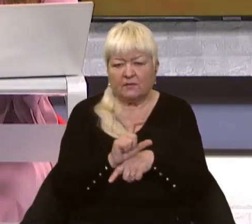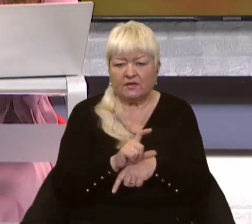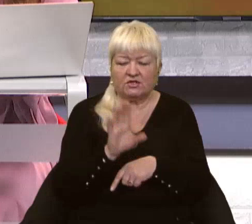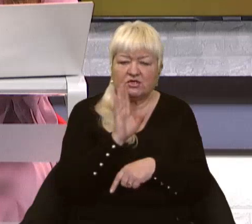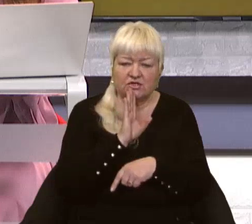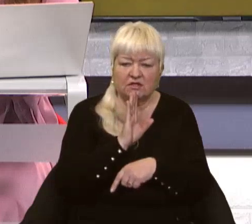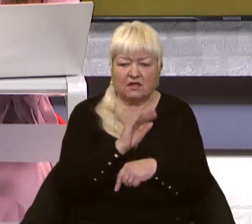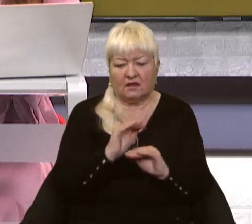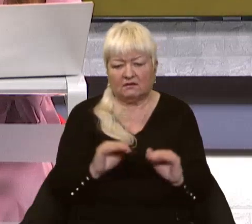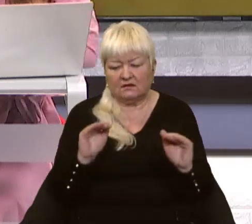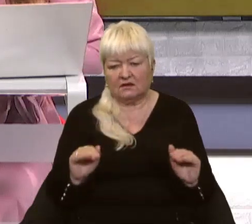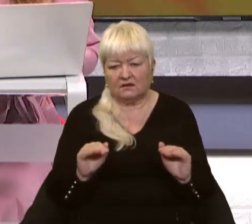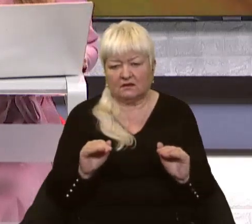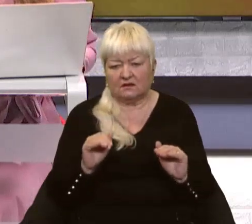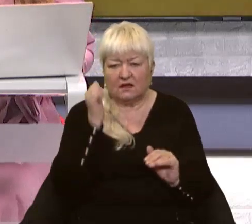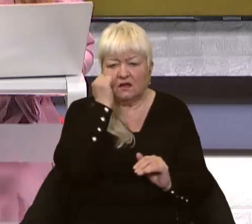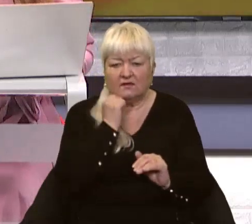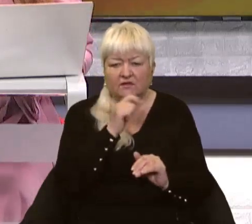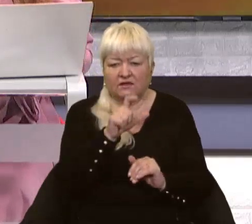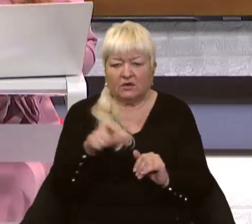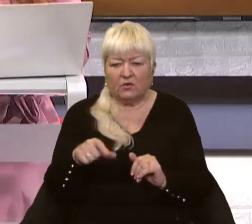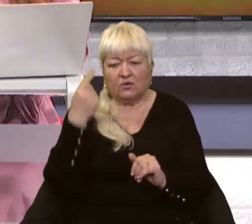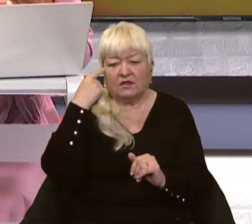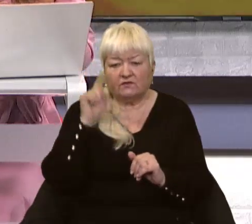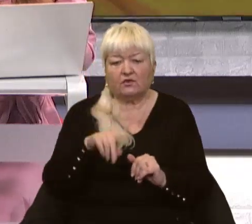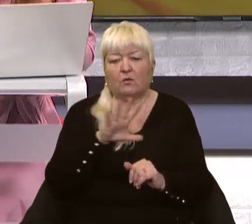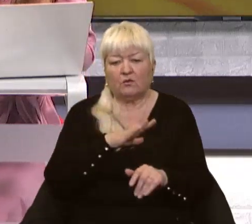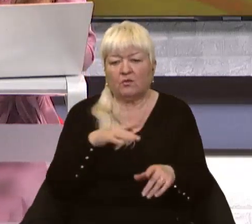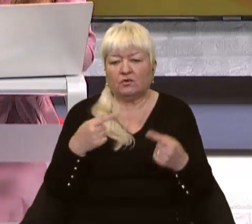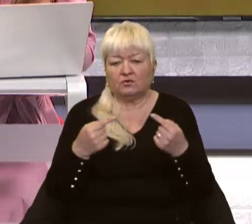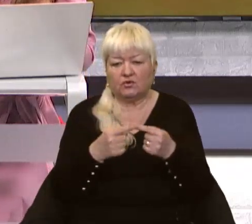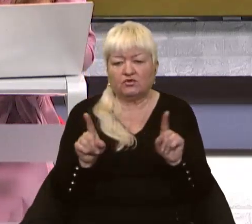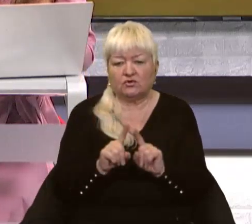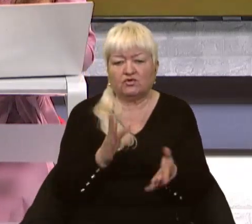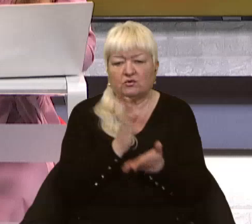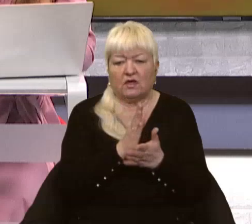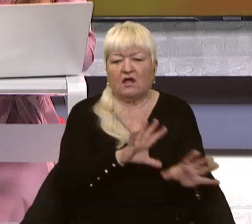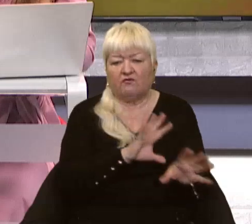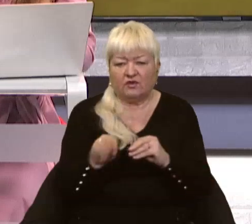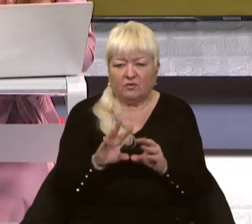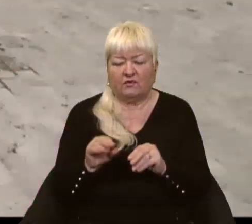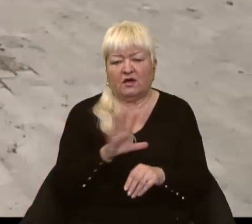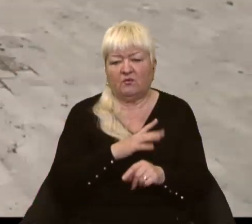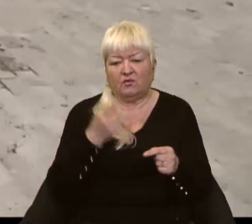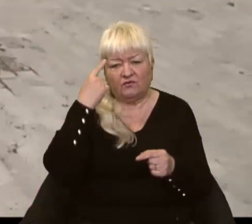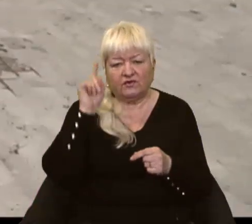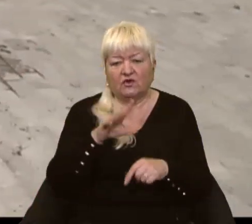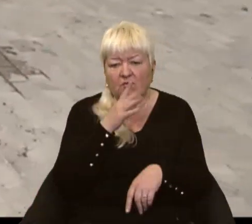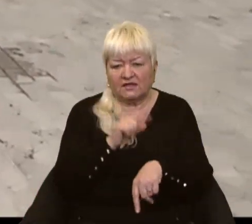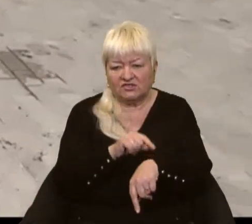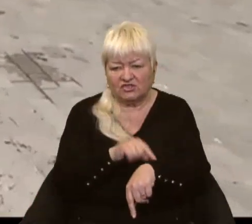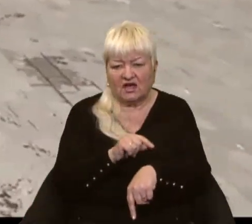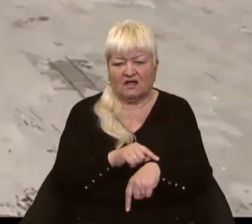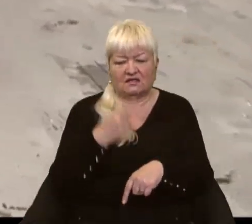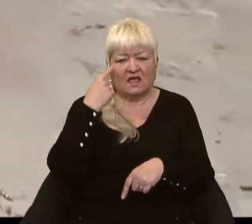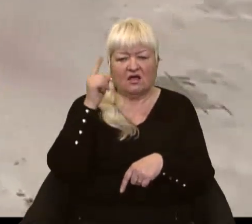діти, літні люди. Відомо було абсолютно про те, що відбувається евакуація. Відомий був час, коли це буде. Відомо було,